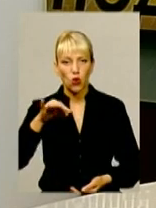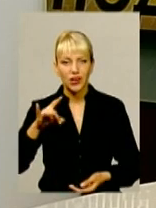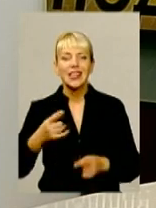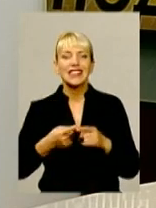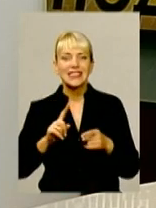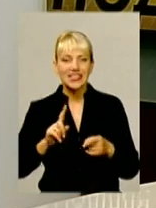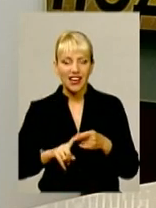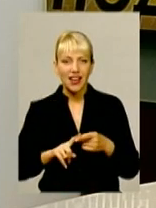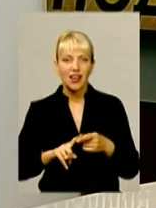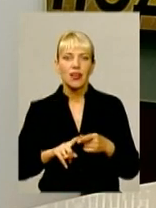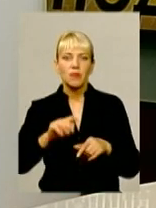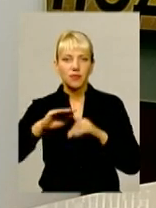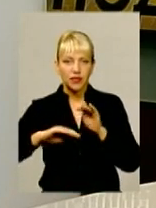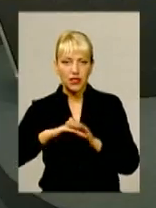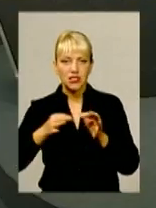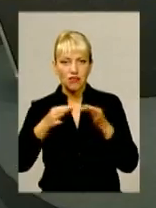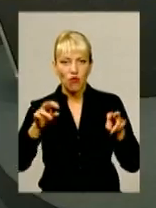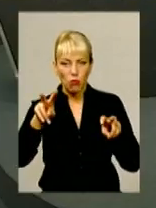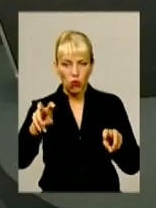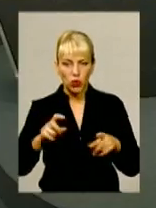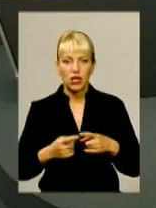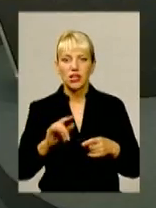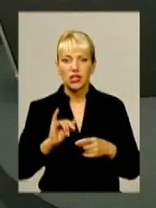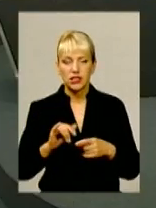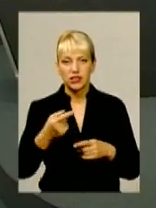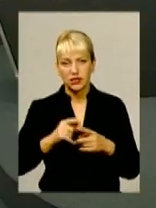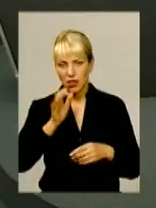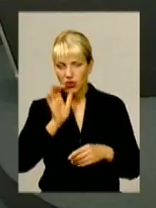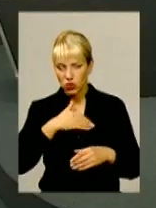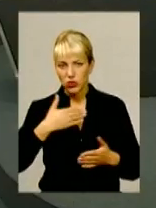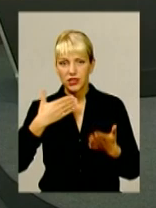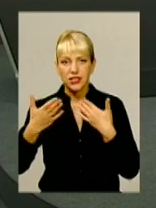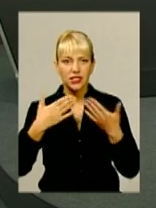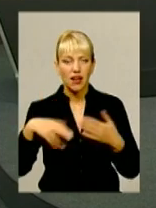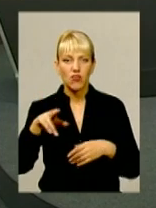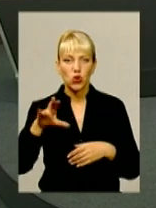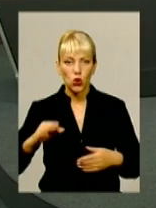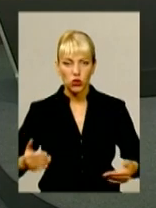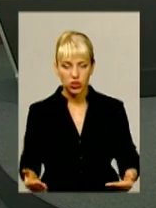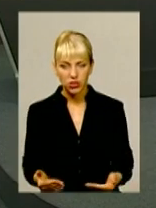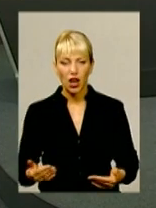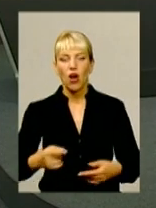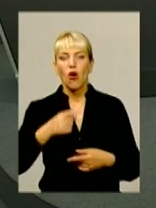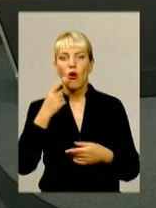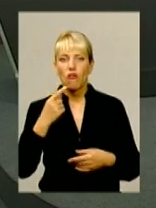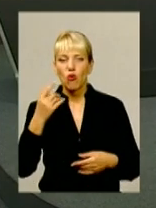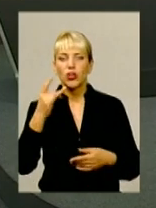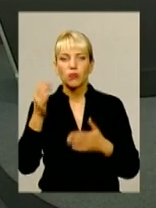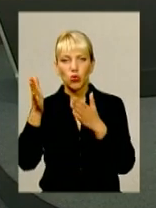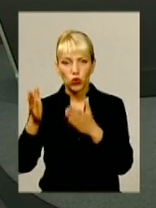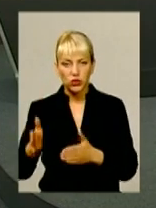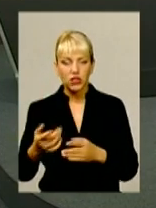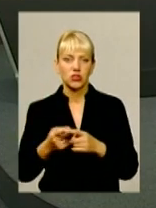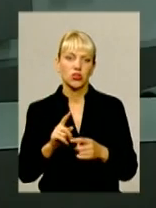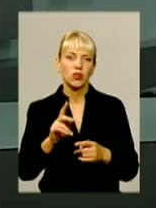само дуже добре, як про дуже врівноважену людину серйозним ставленням до життя, говорять про нього в соцмережах ті люди,